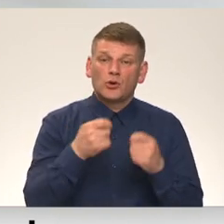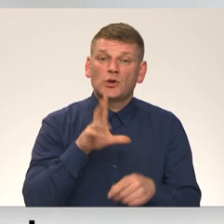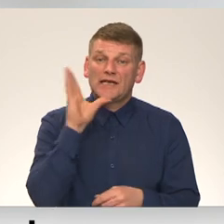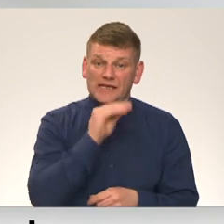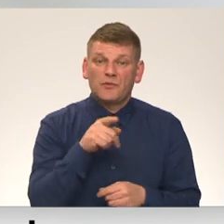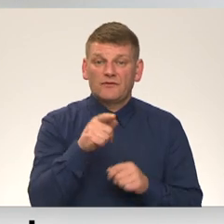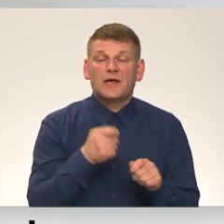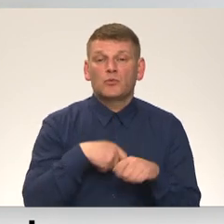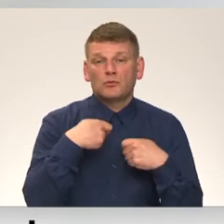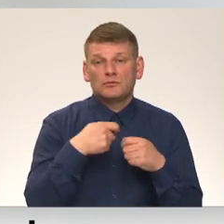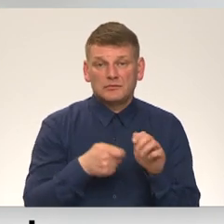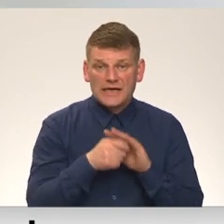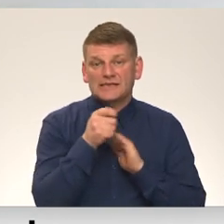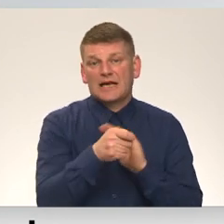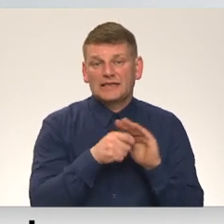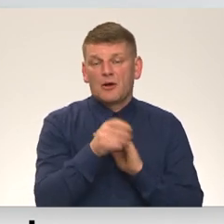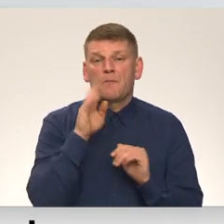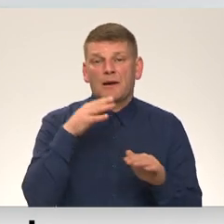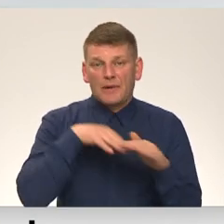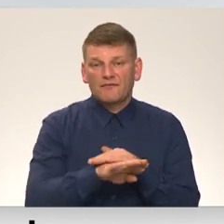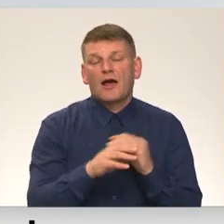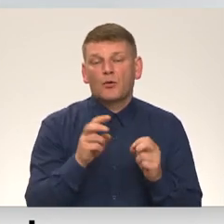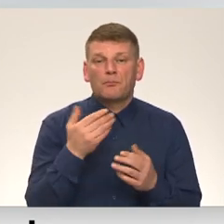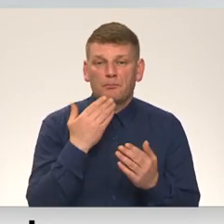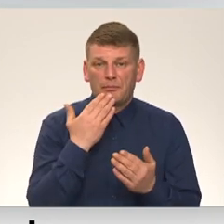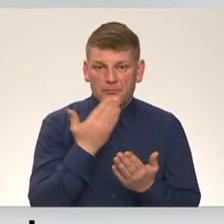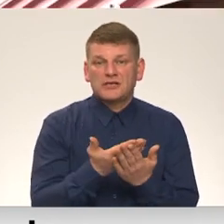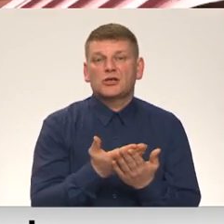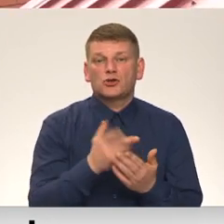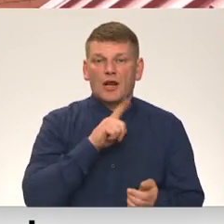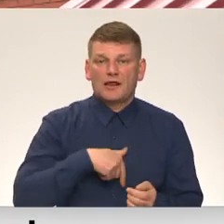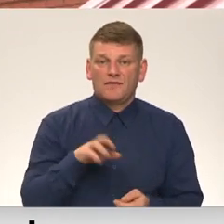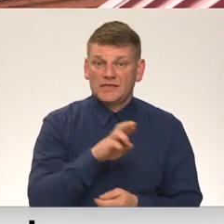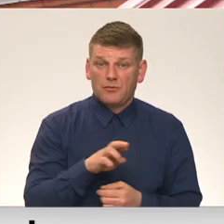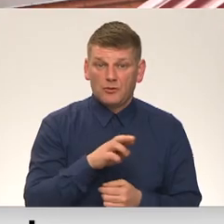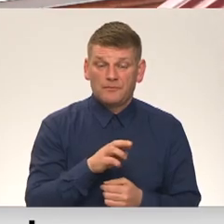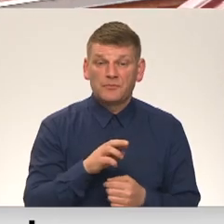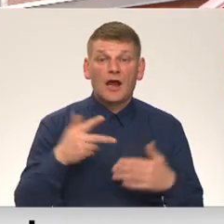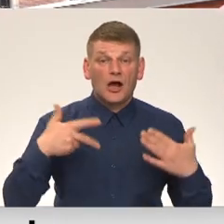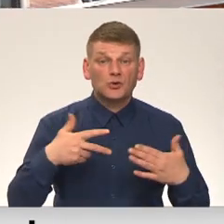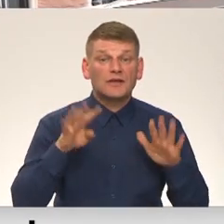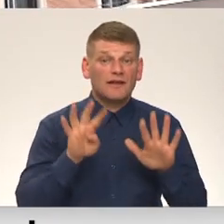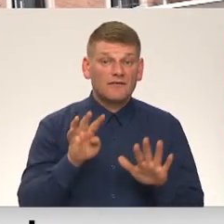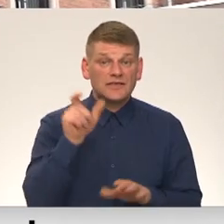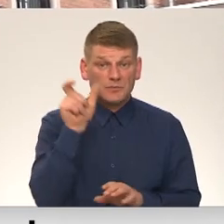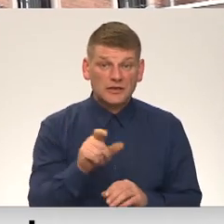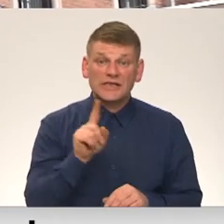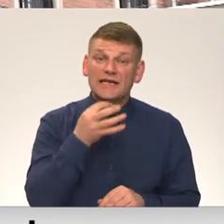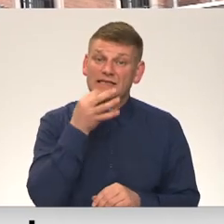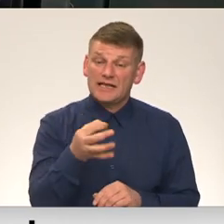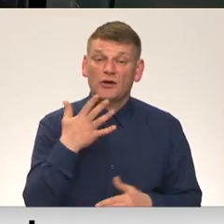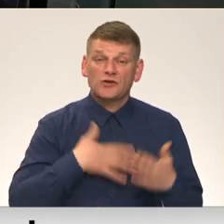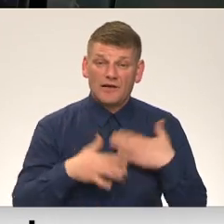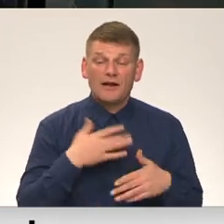viņiem iesniegt iesniegumus par patvēram pieprasīšanu Latvijas republikā. Savukārt 89 personas izteikušas